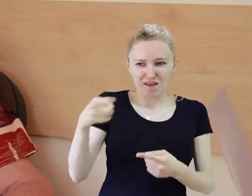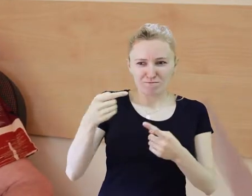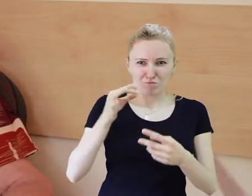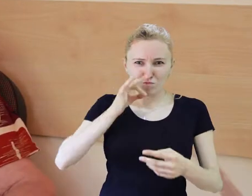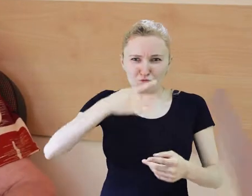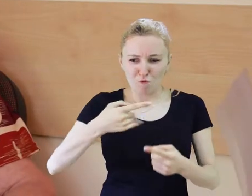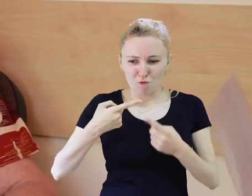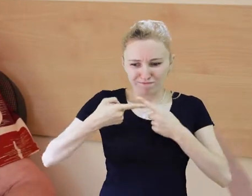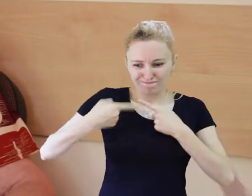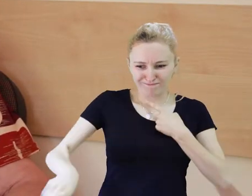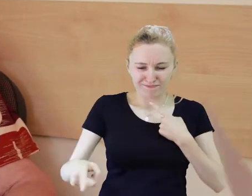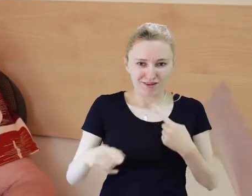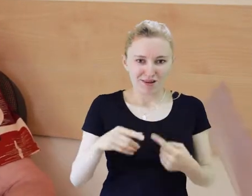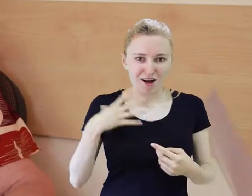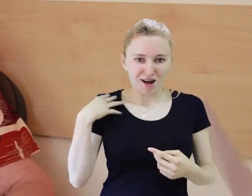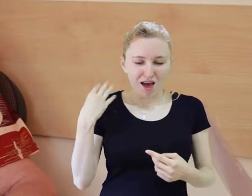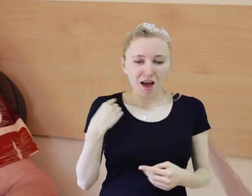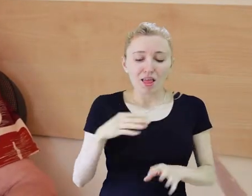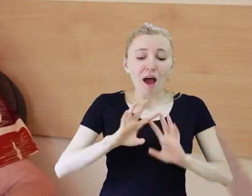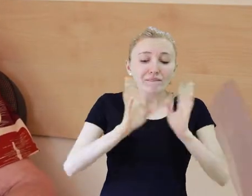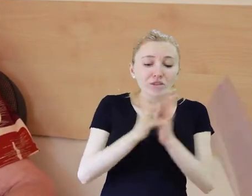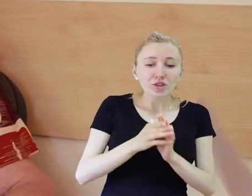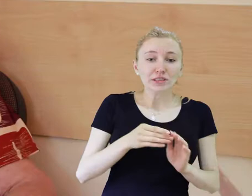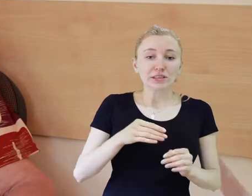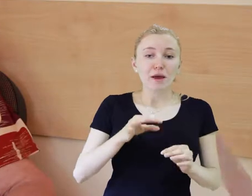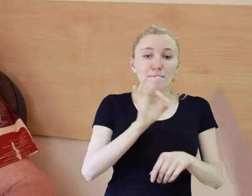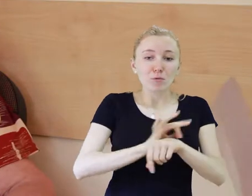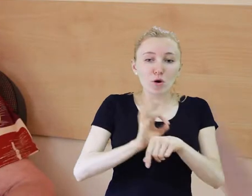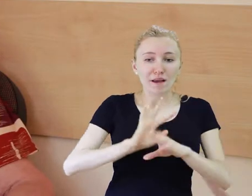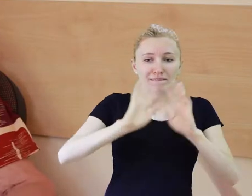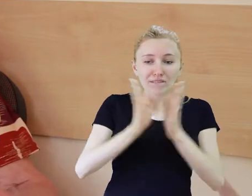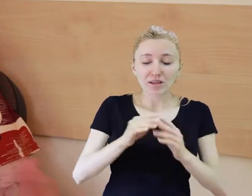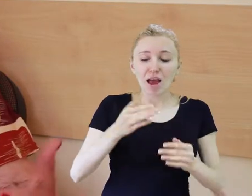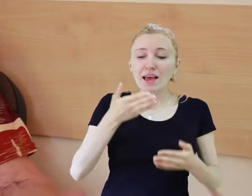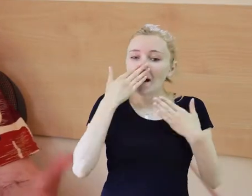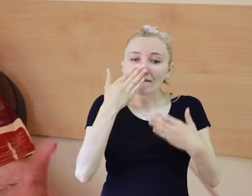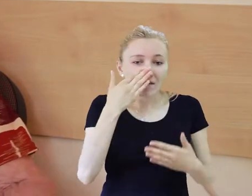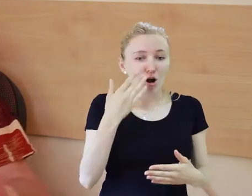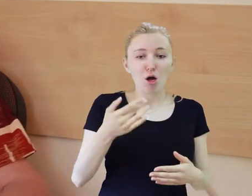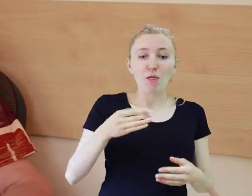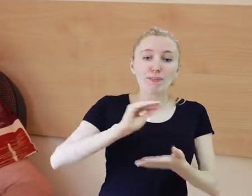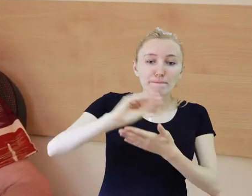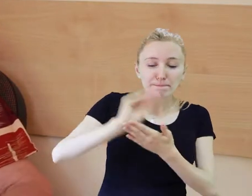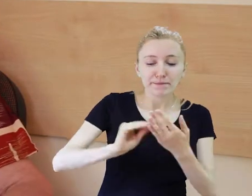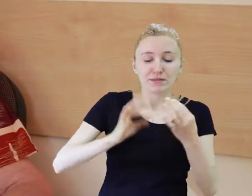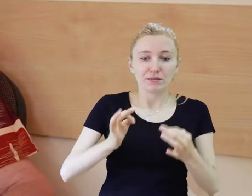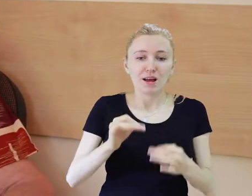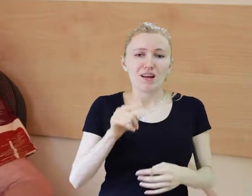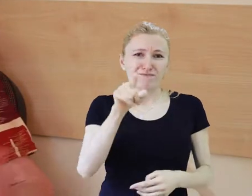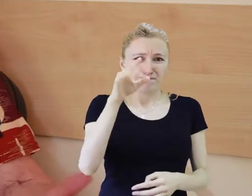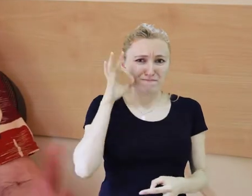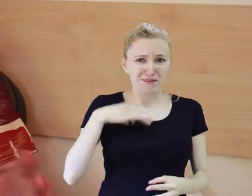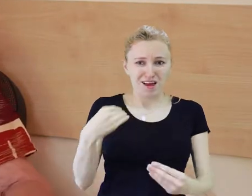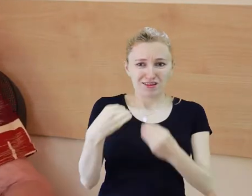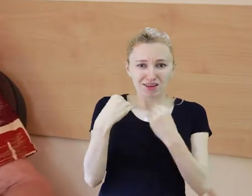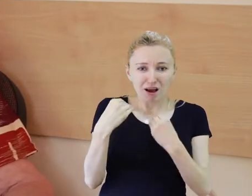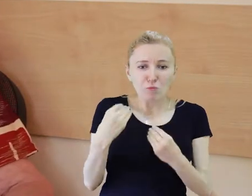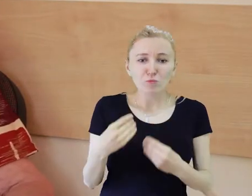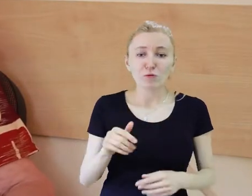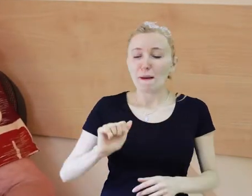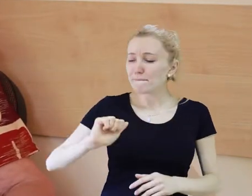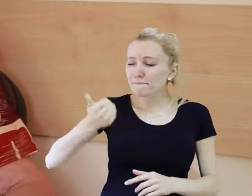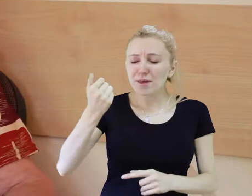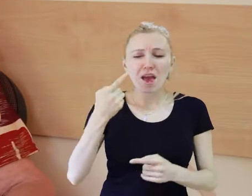socjera złącza. Przecież te wszystkie projekty, to wszystko, co w tej chwili my piszemy, to jest...